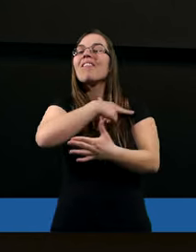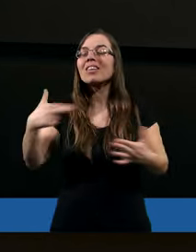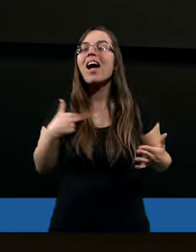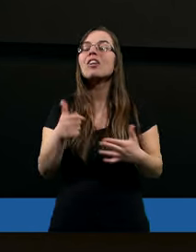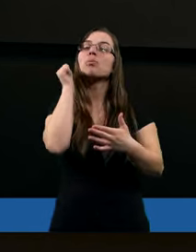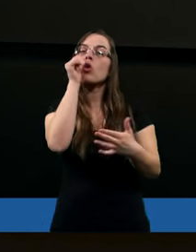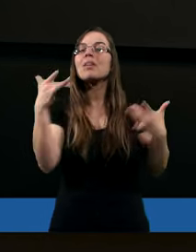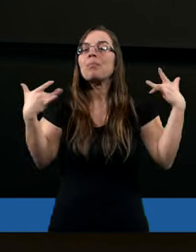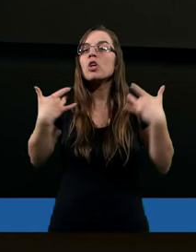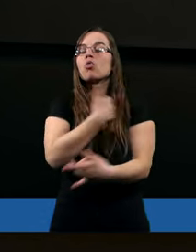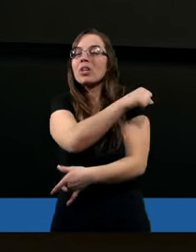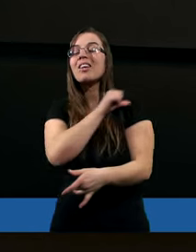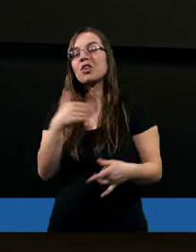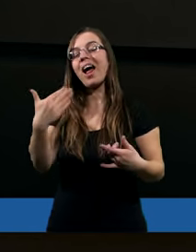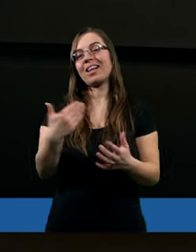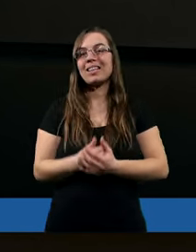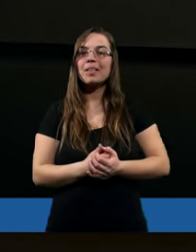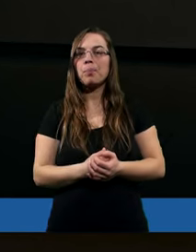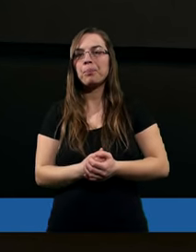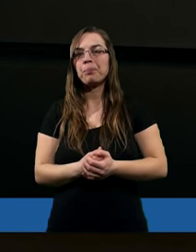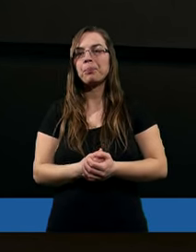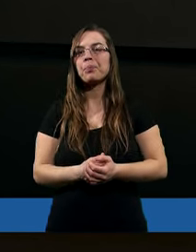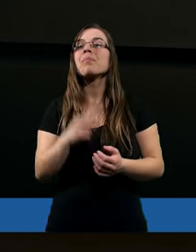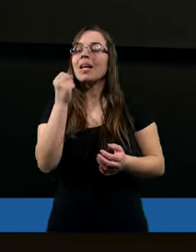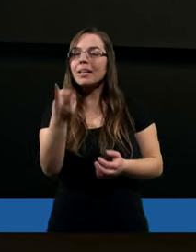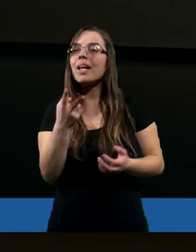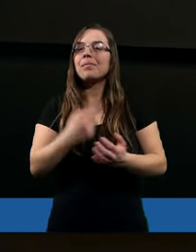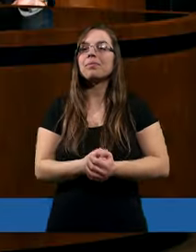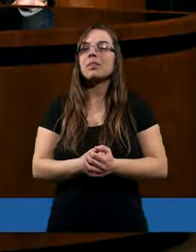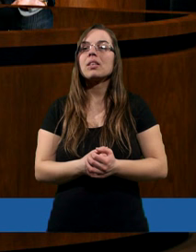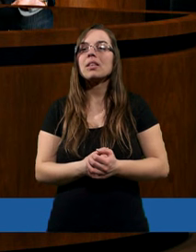codziennym życiu chrześcijańskim. Tak,